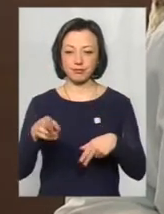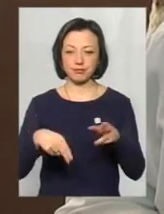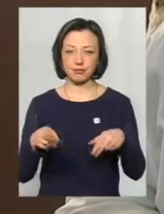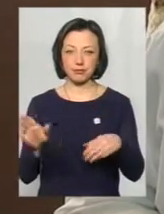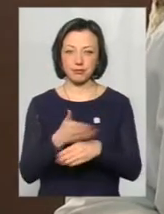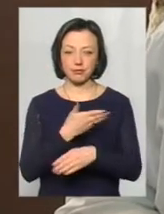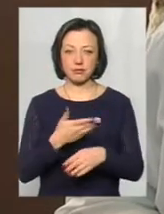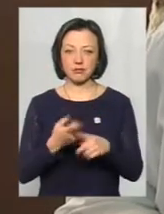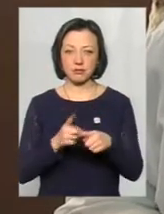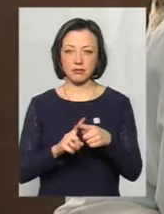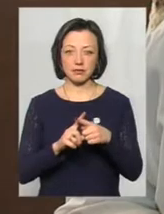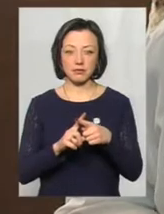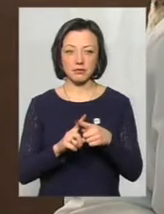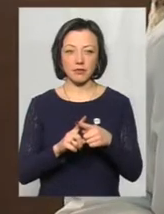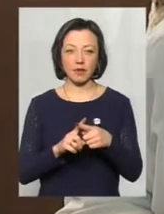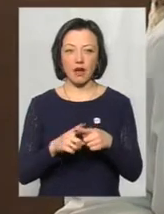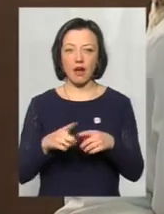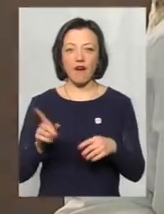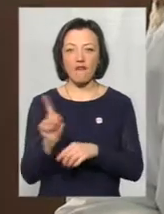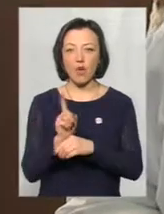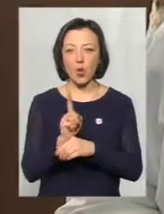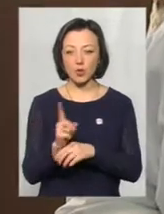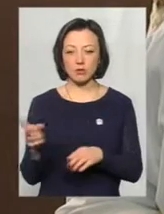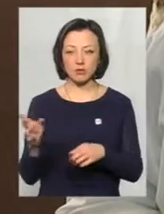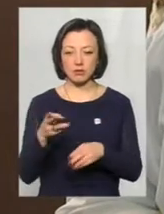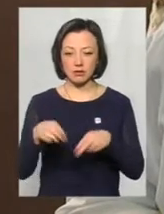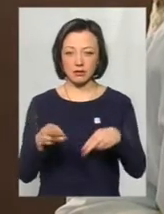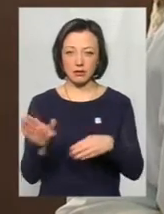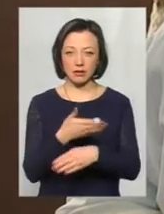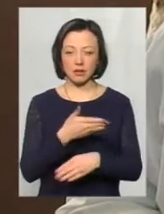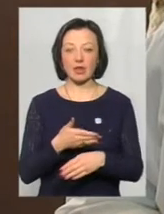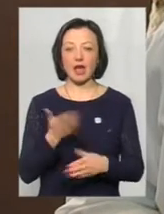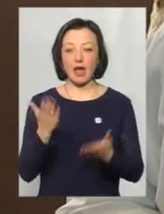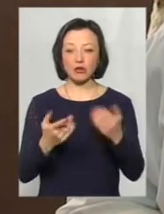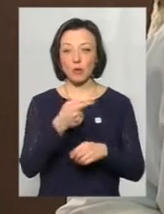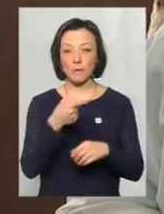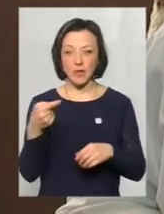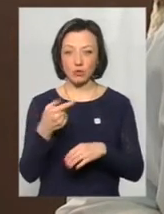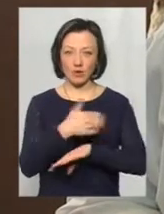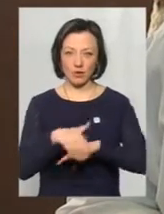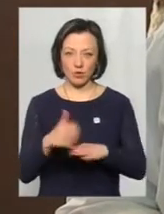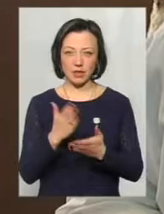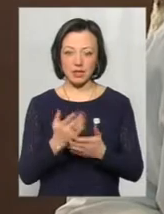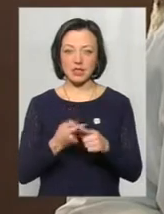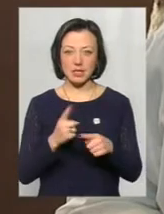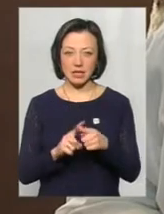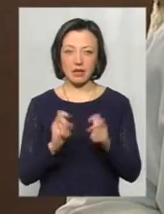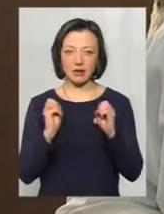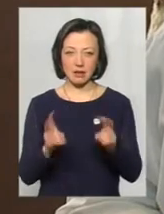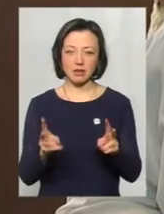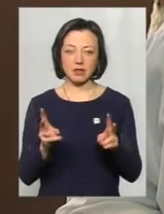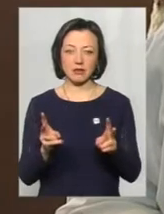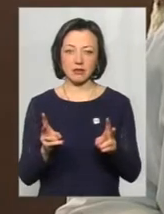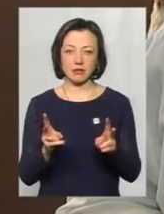обрізати вуха, обрізати хвости. Якщо є на вулиці мінус 5 градусів, це вже є ризик